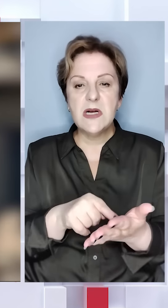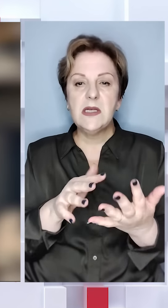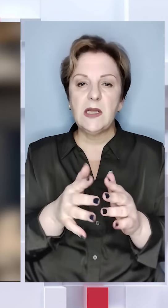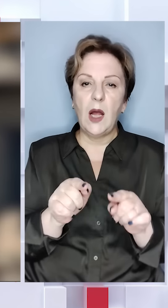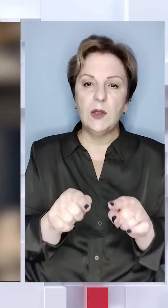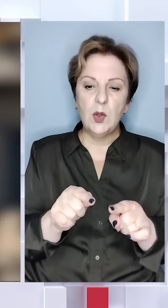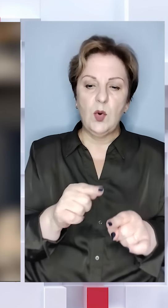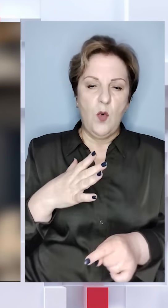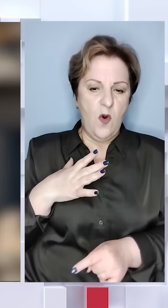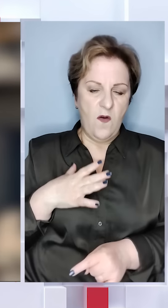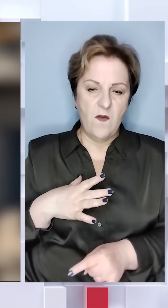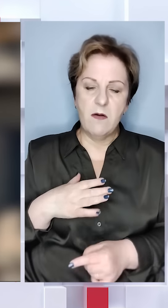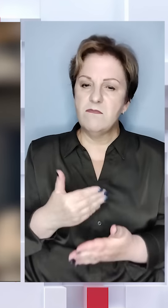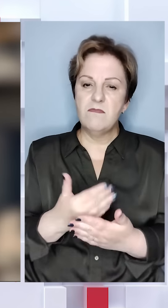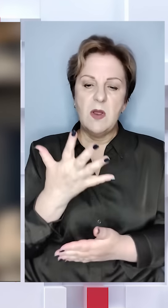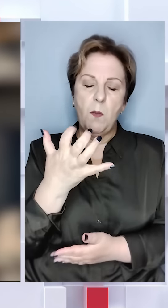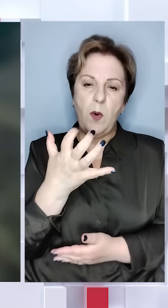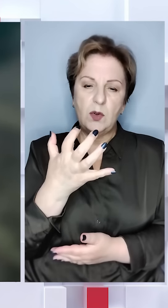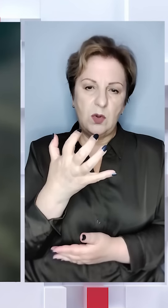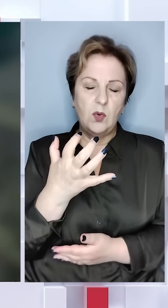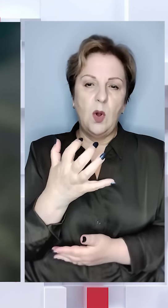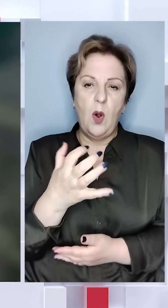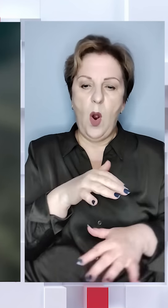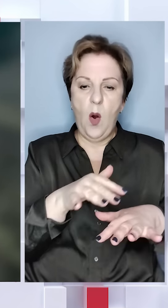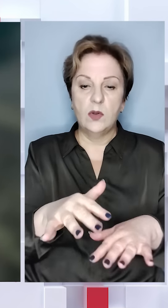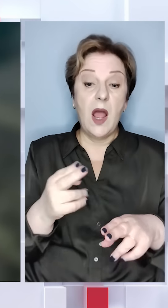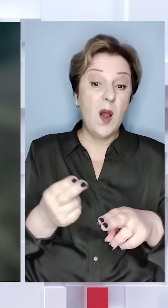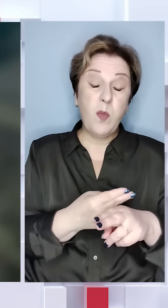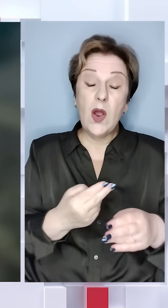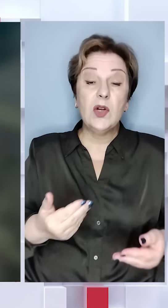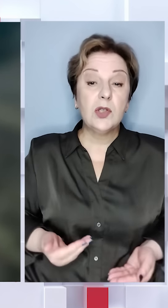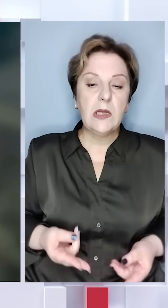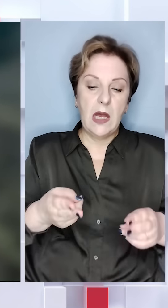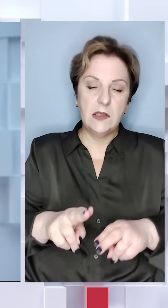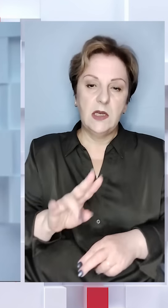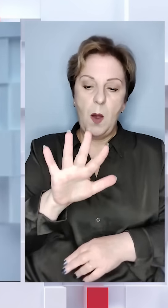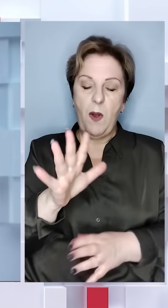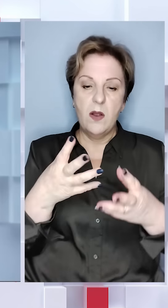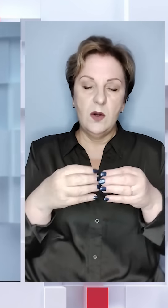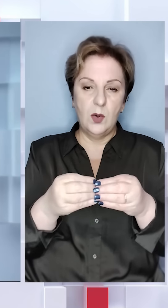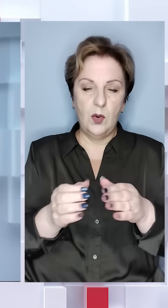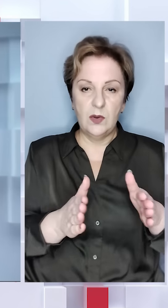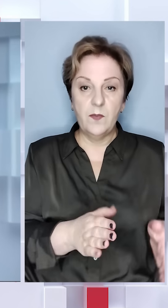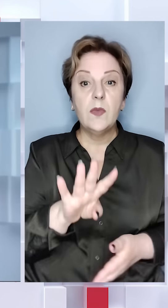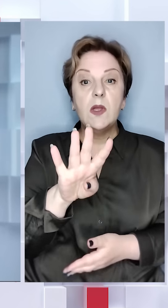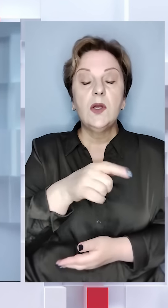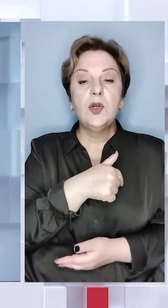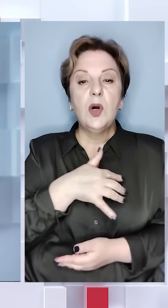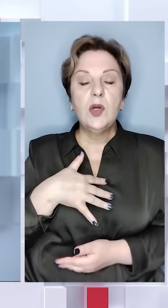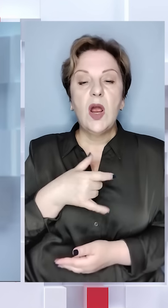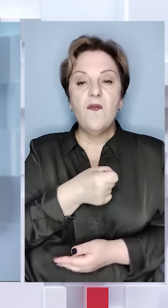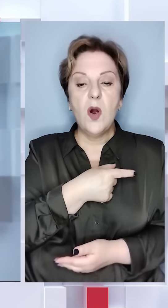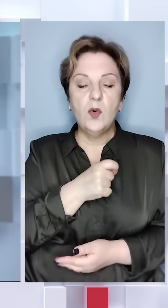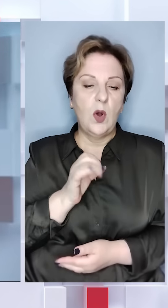і села тут витримали майже пів тисячі атак. Без житла залишилося п'ять родин. Четверо